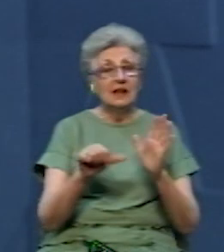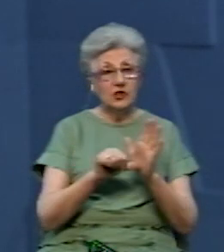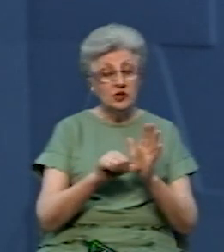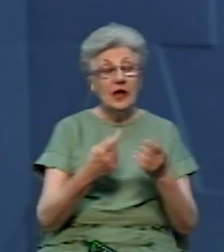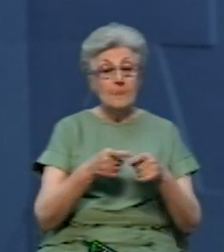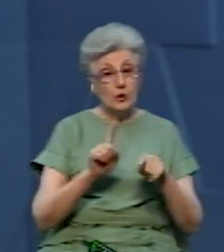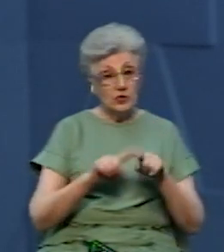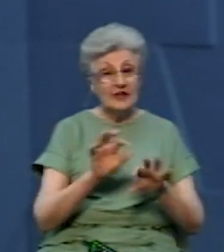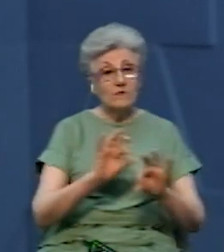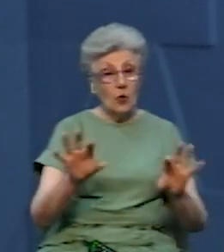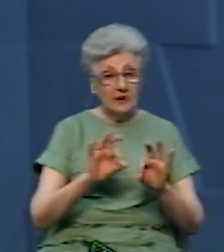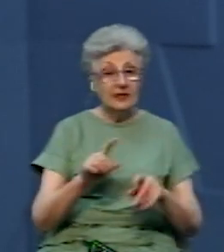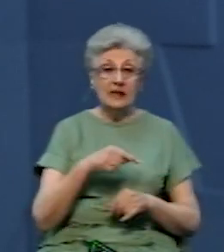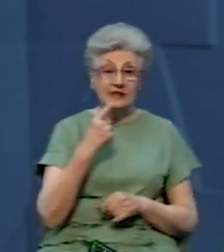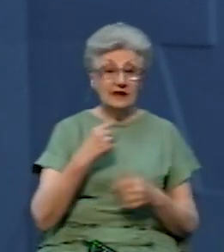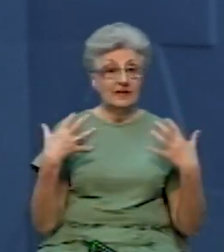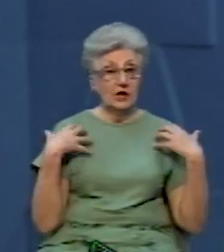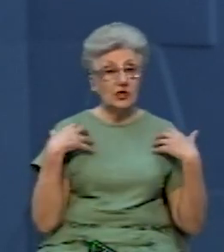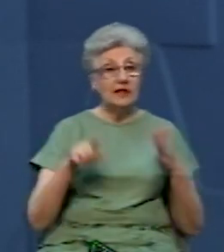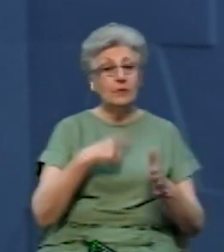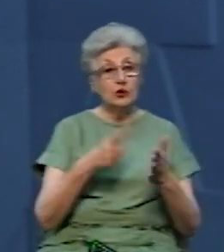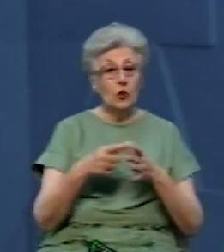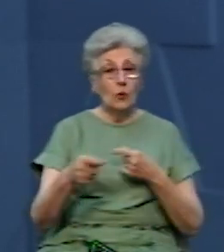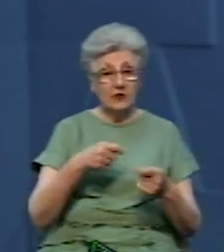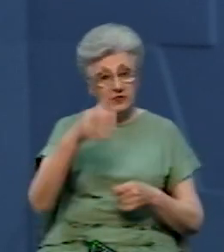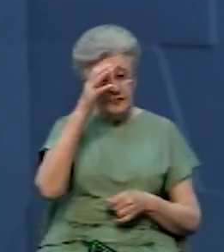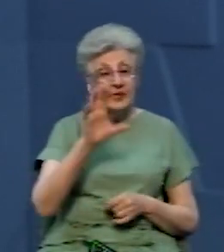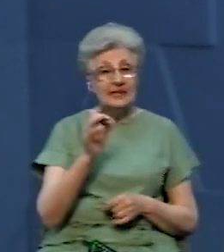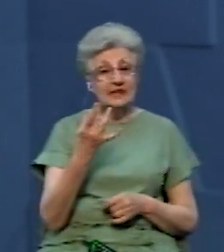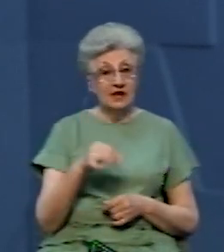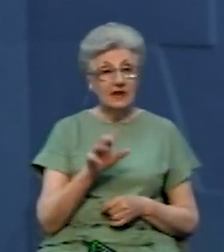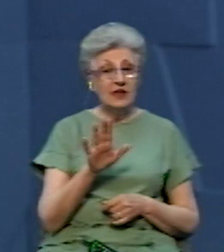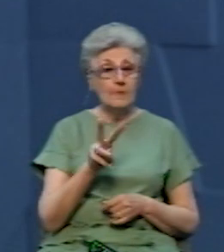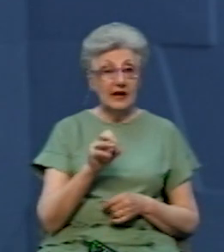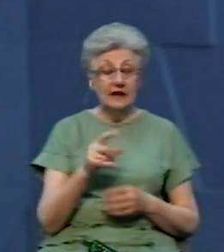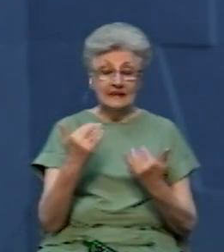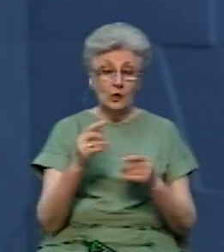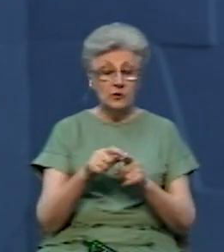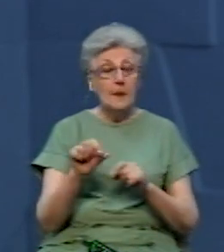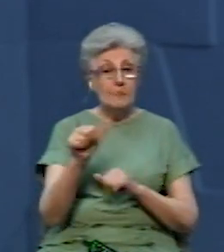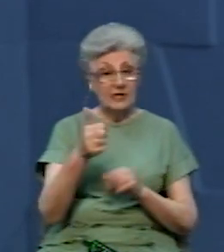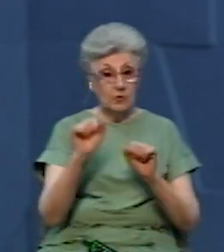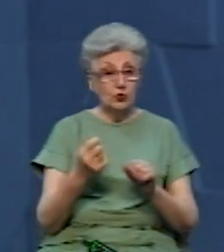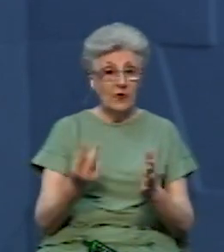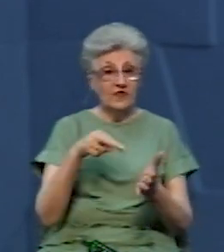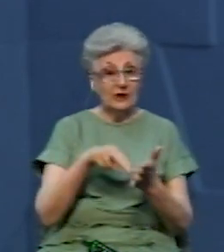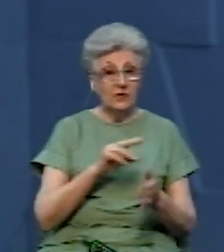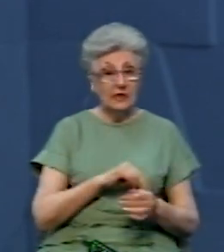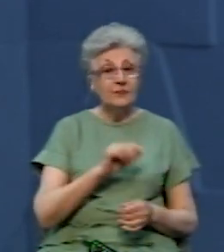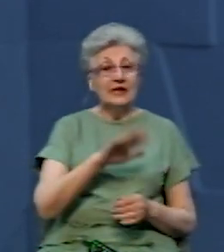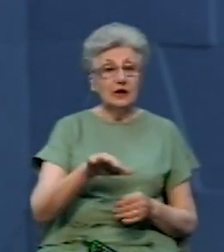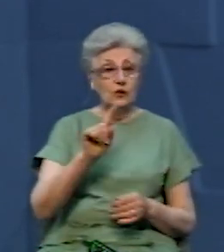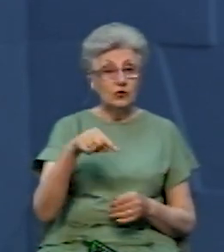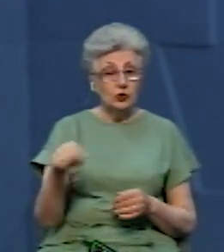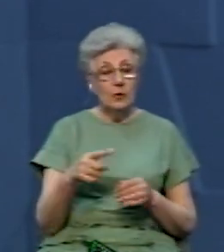в коментарі Суспільному Буковини сказав начальник міського управління освіти Сергій Мартинюк. За його словами, першими можуть відновити роботу садочки номер